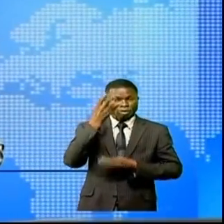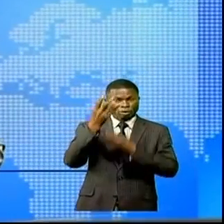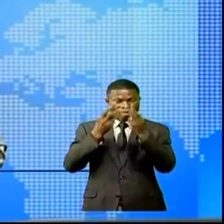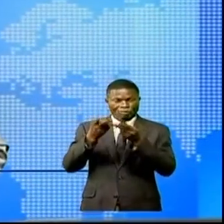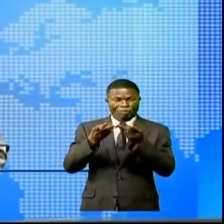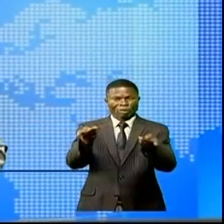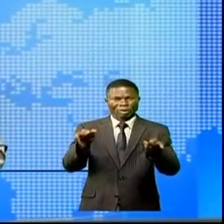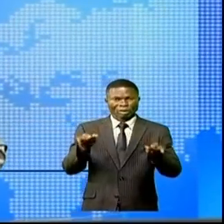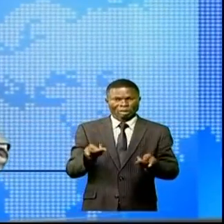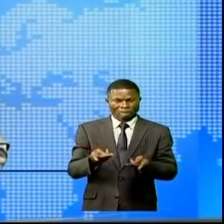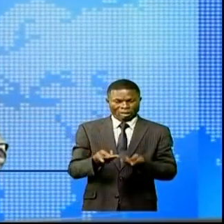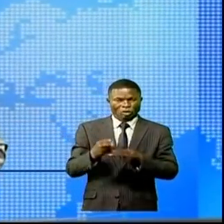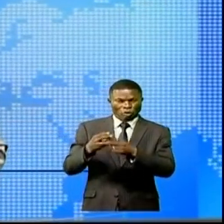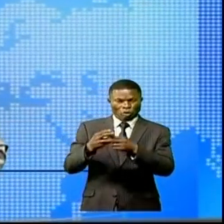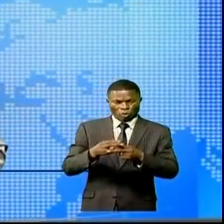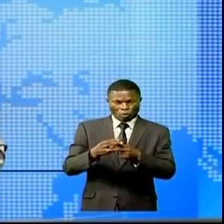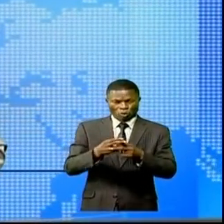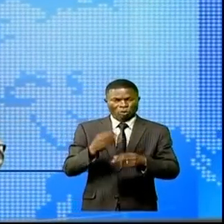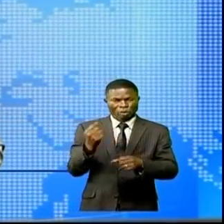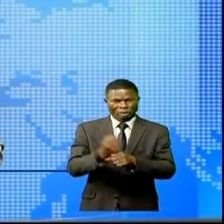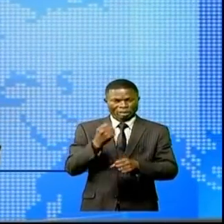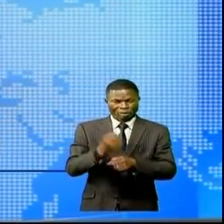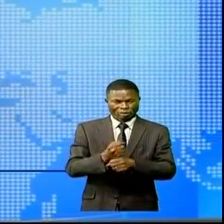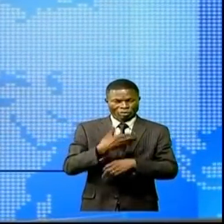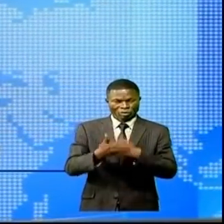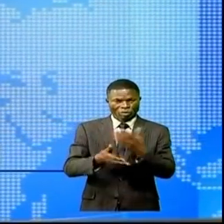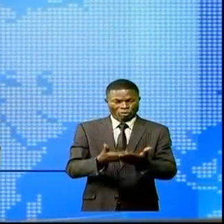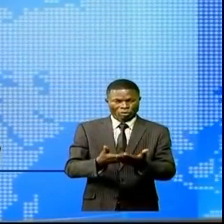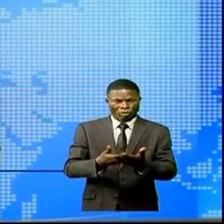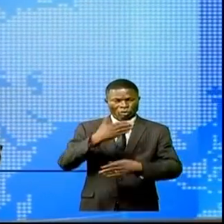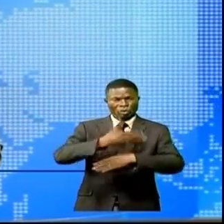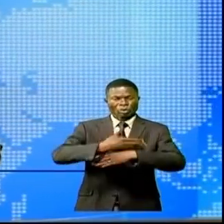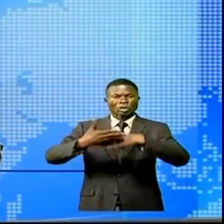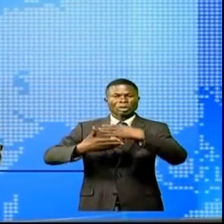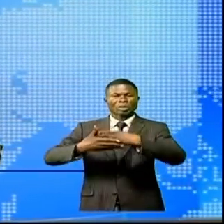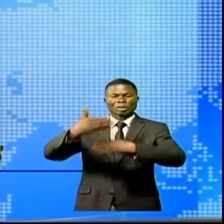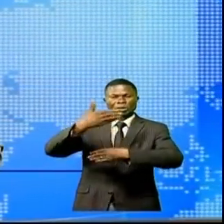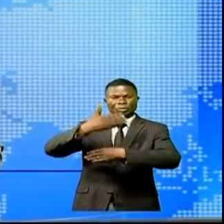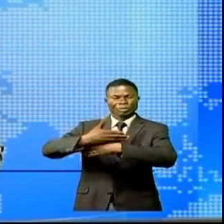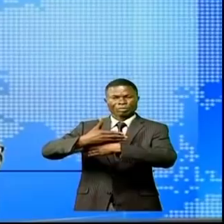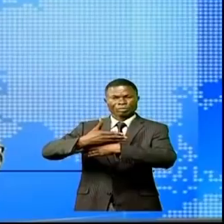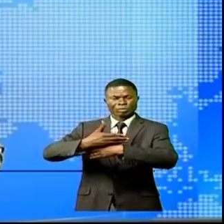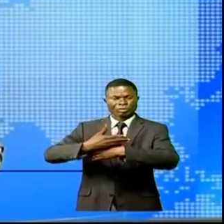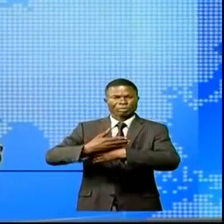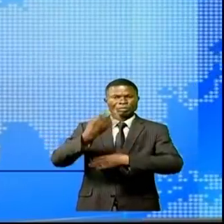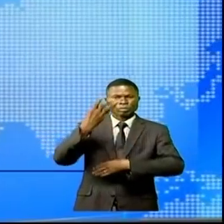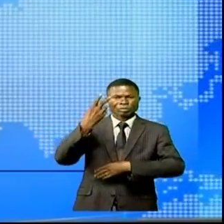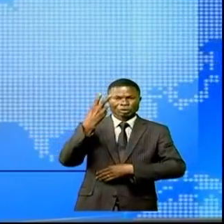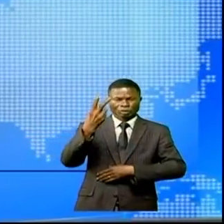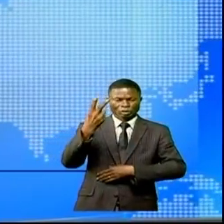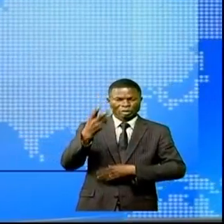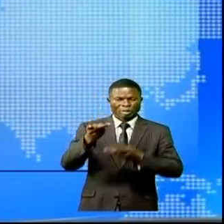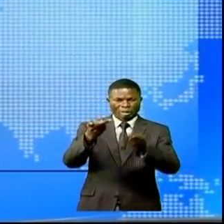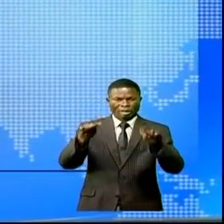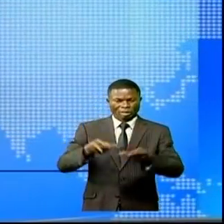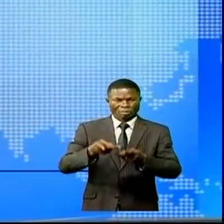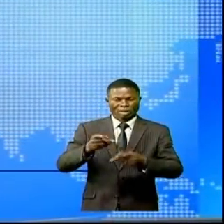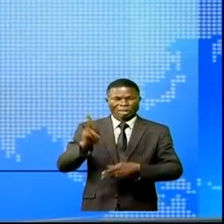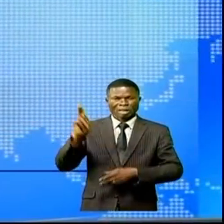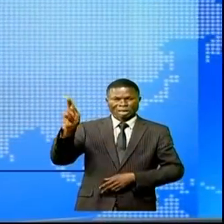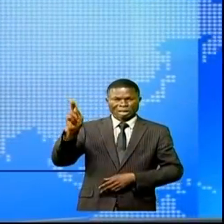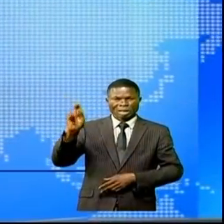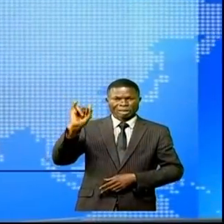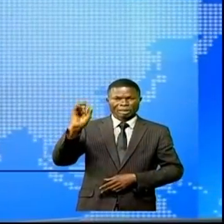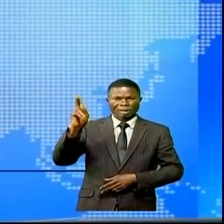'inspection et de suivi d'exécution des travaux de construction d'un débat cadère à Kinkole, Pati